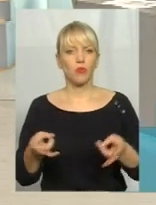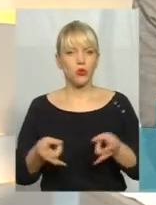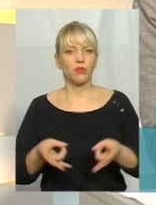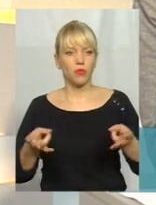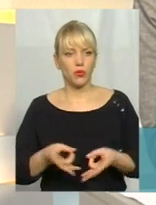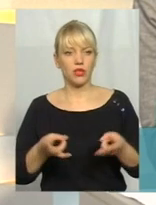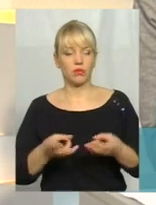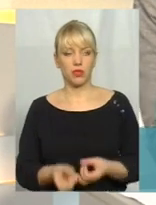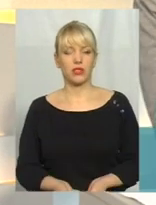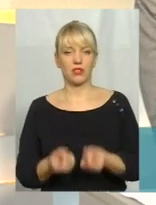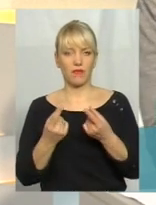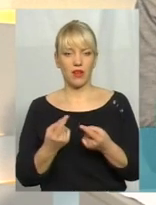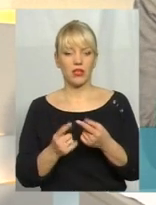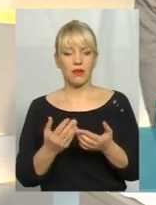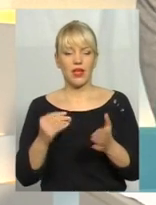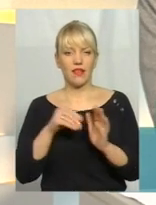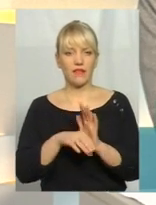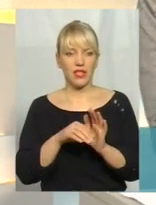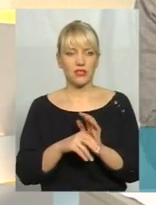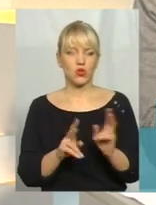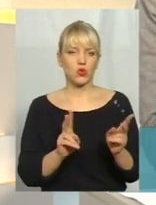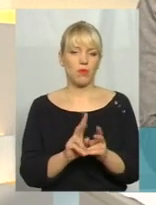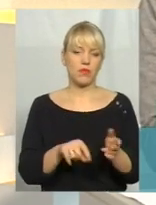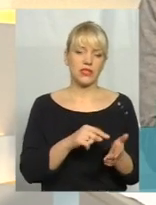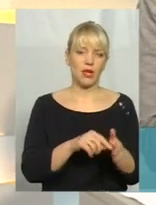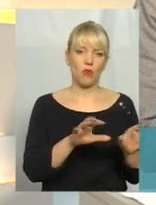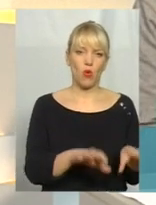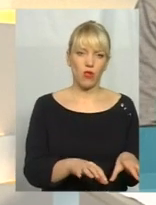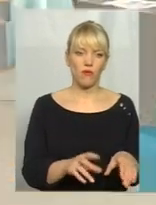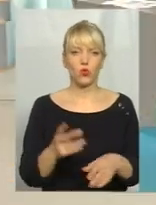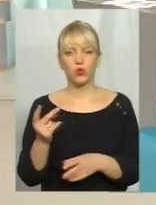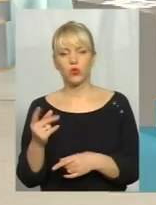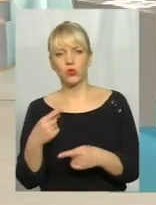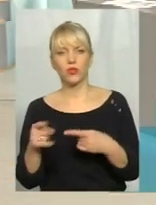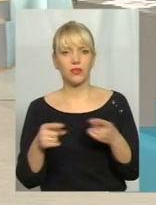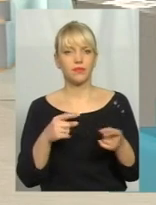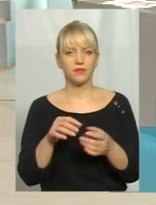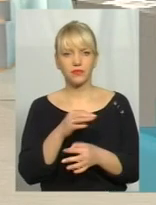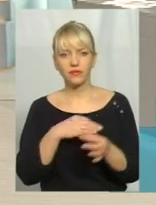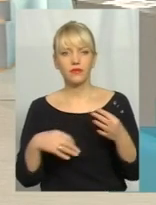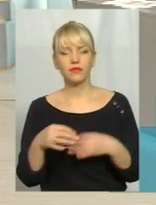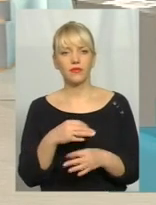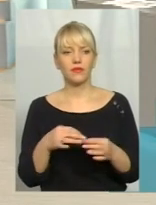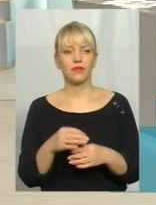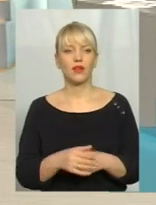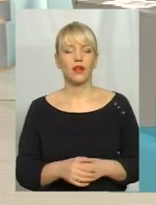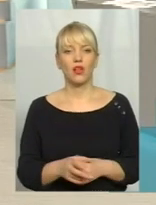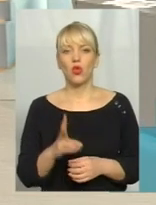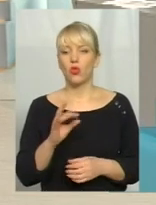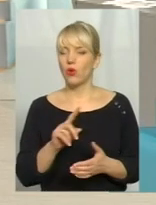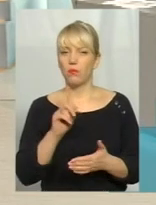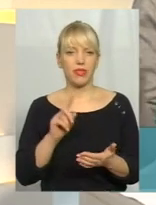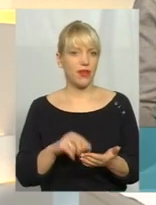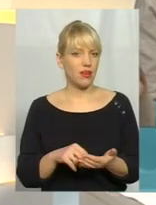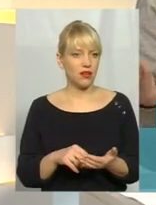І з'являються навчати інвестори, приїжджають, зустрічаються з одним міським головою, з іншим, попереднім мають на увазі, ще одним, але питання